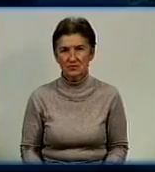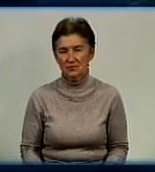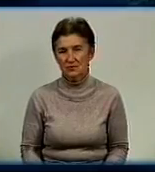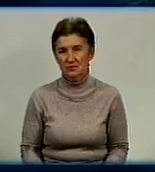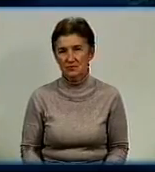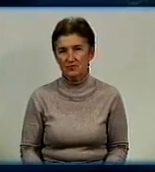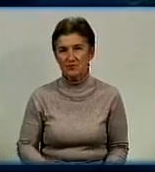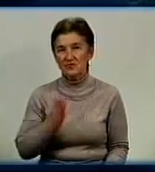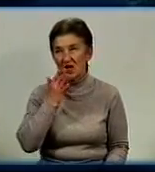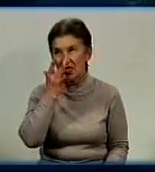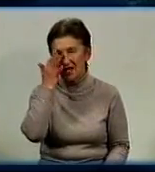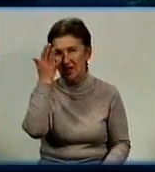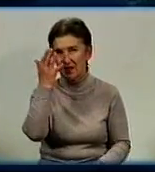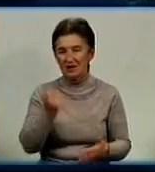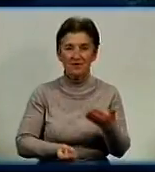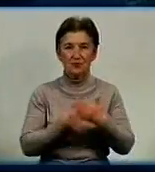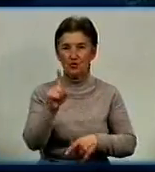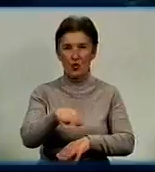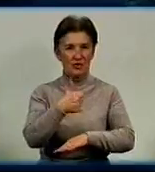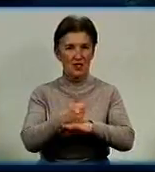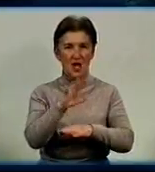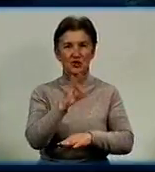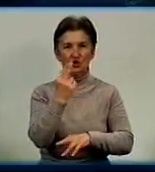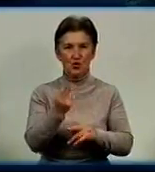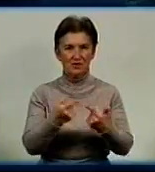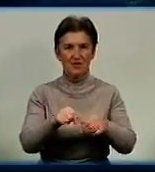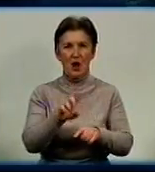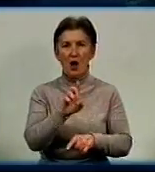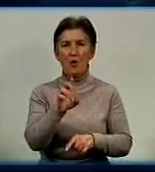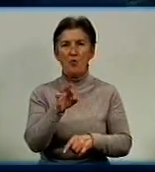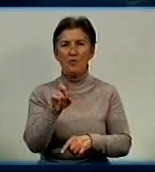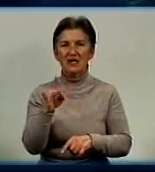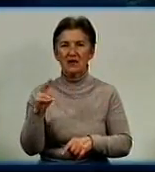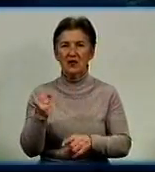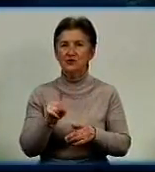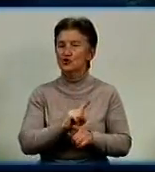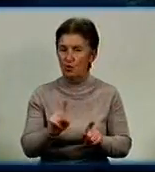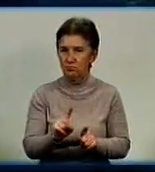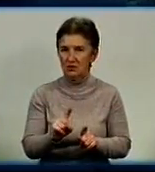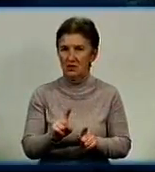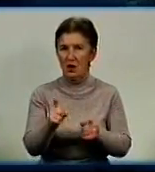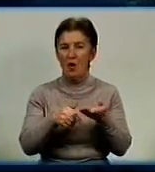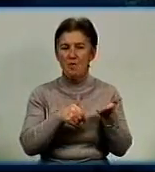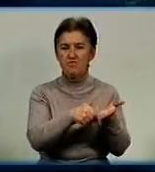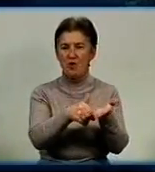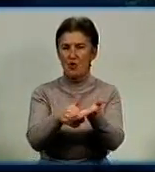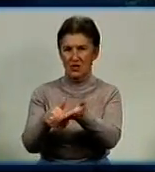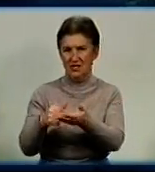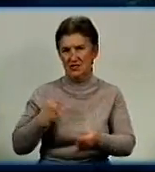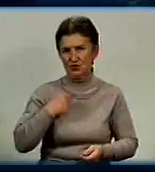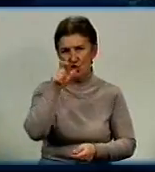Ідея виникла у глави соціального відділу протирея Андрія Бобрика для того, щоб помогти солдатам, які